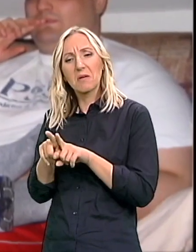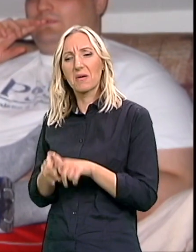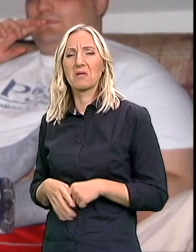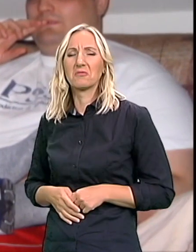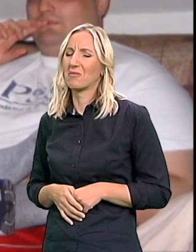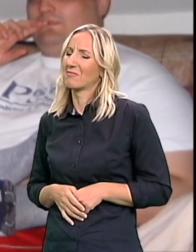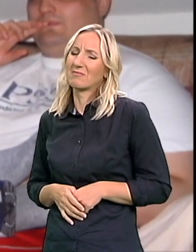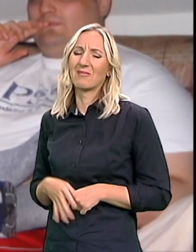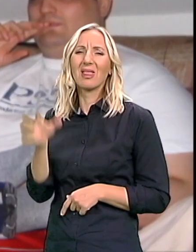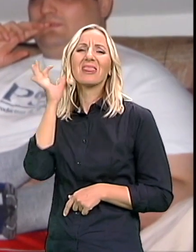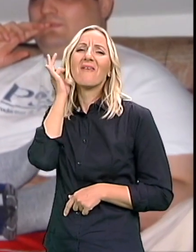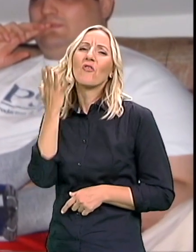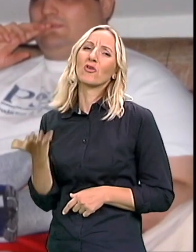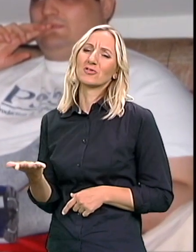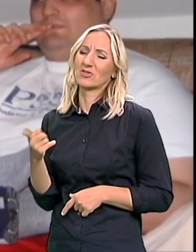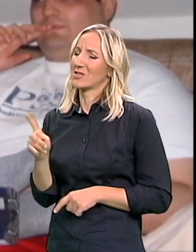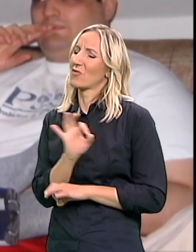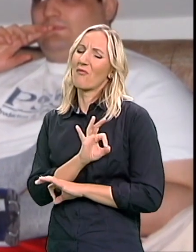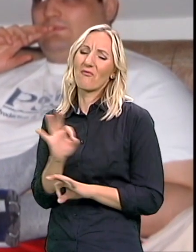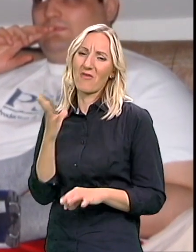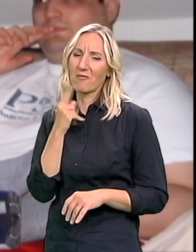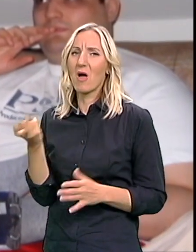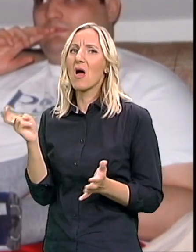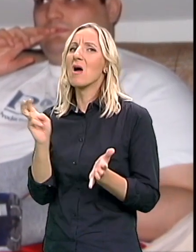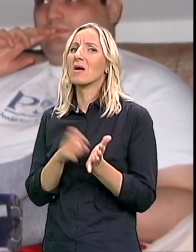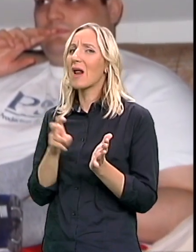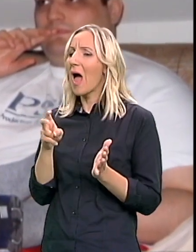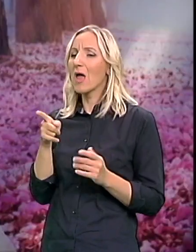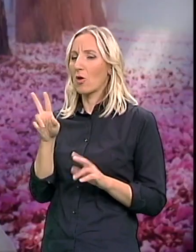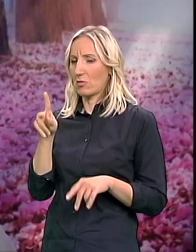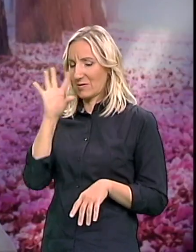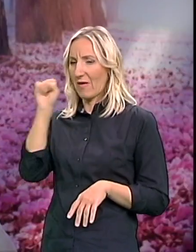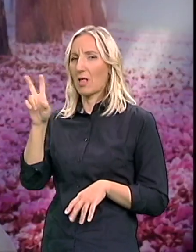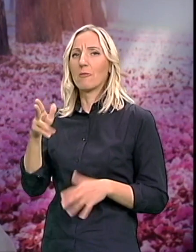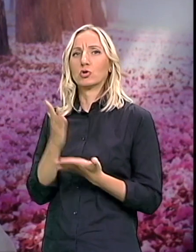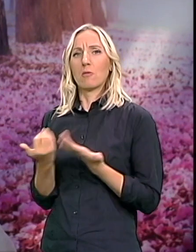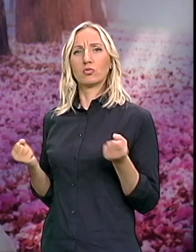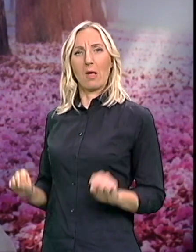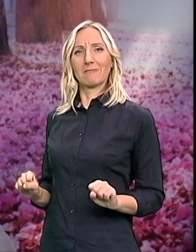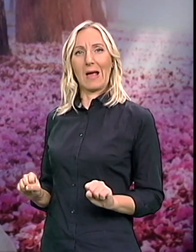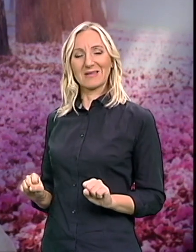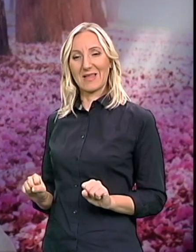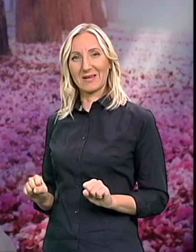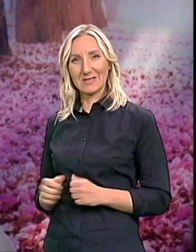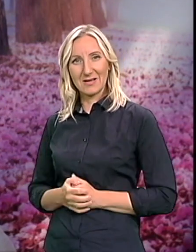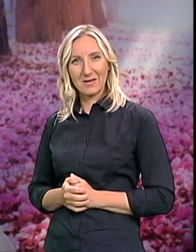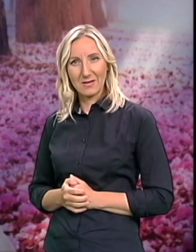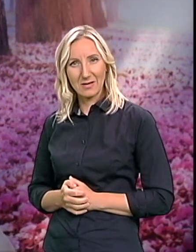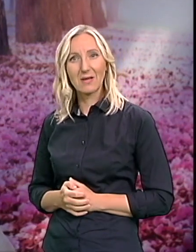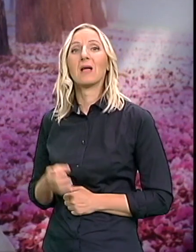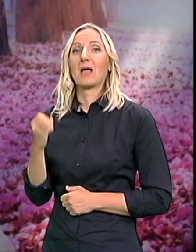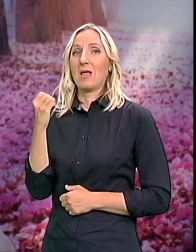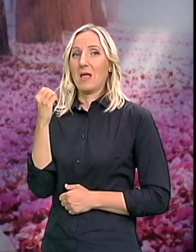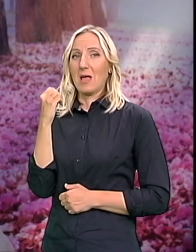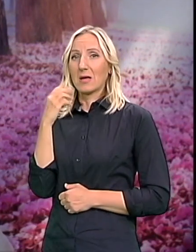su fenomenalne Znači ona je vrlo rano Shvatila da možda bude gazarica U smislu kad se pobacaju igračke Ja sam tu